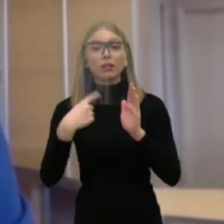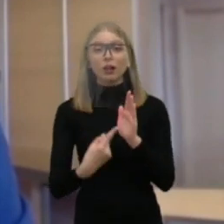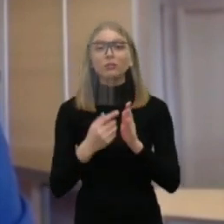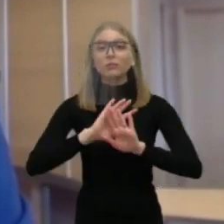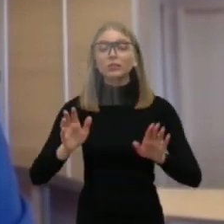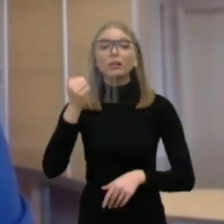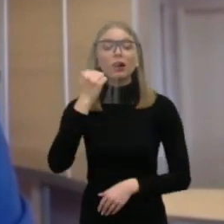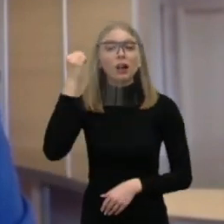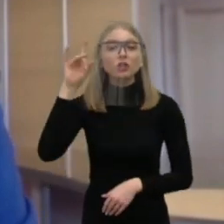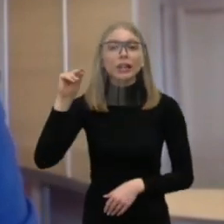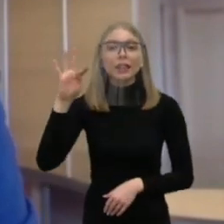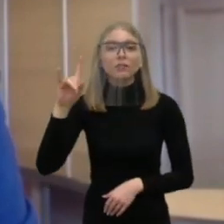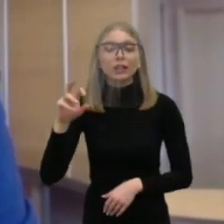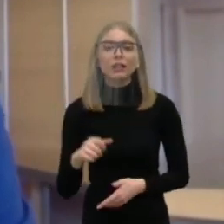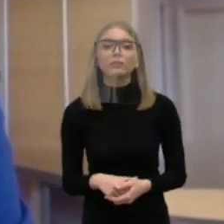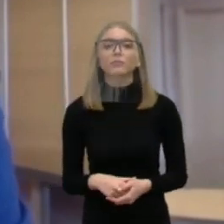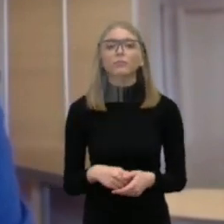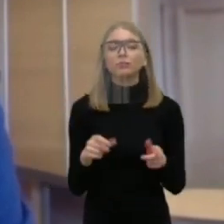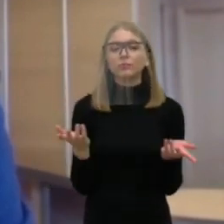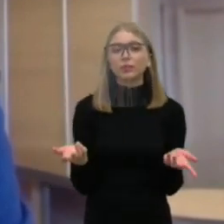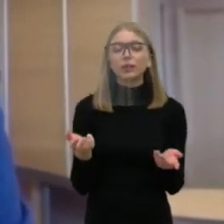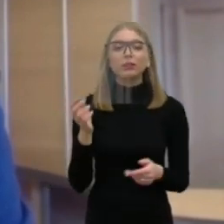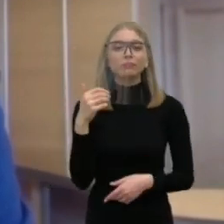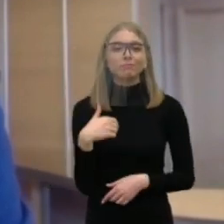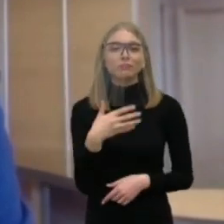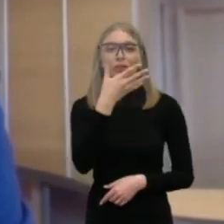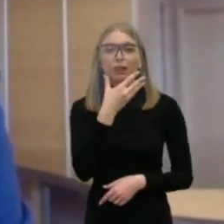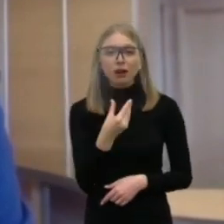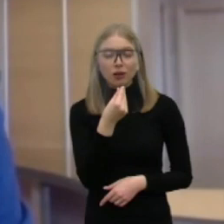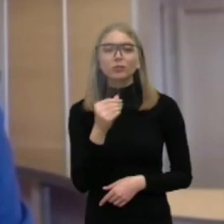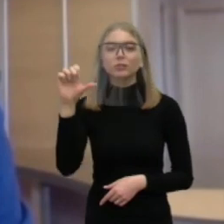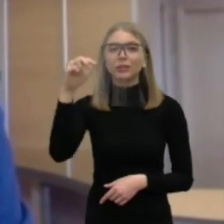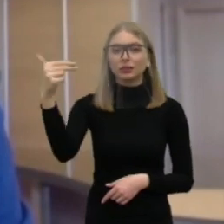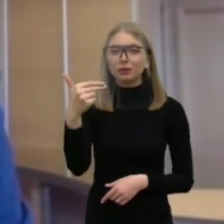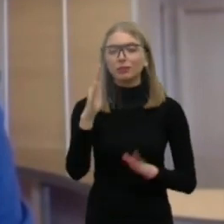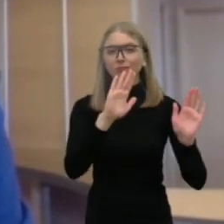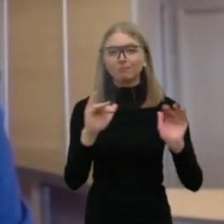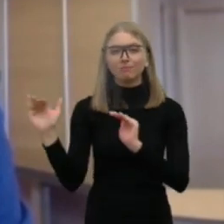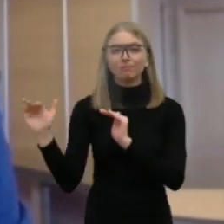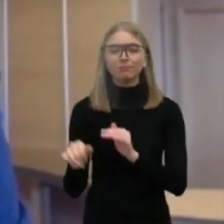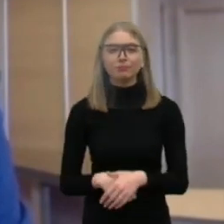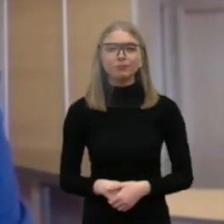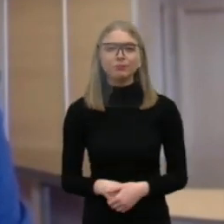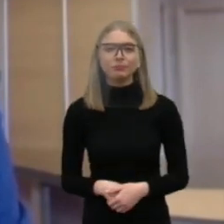dėkuoju labai Simonui Gentilui, ačiū Jairuslaivui Nevirovičiui, gražaus visiems artėjančios savaitgėlio, iki kitų stikimų. Dėkuoju.